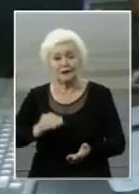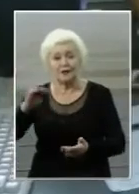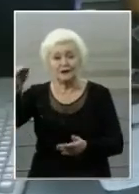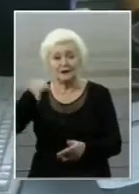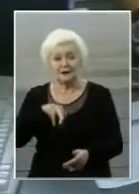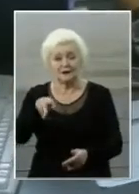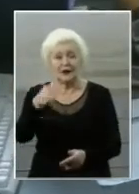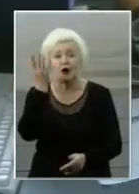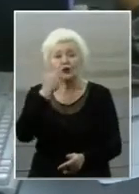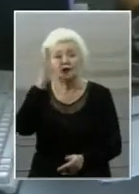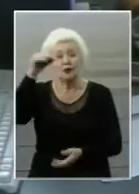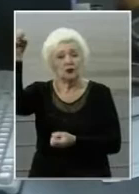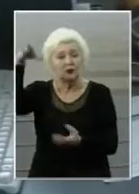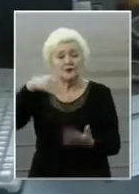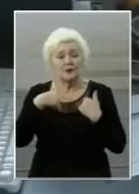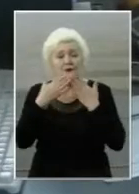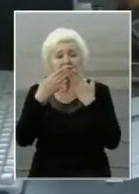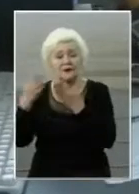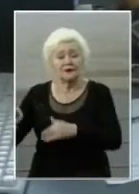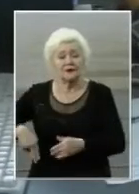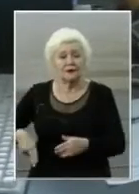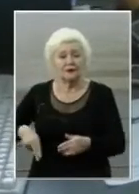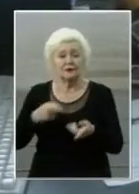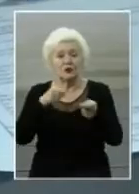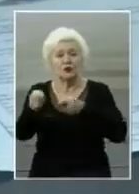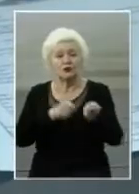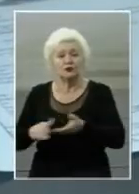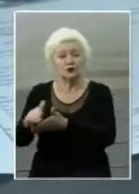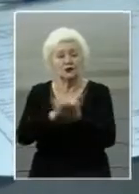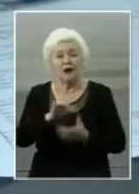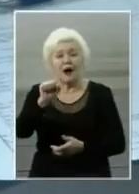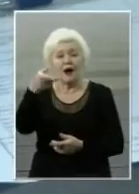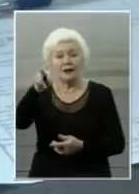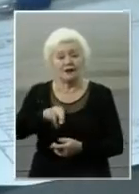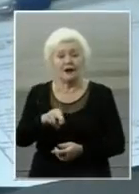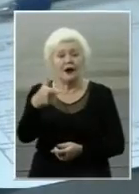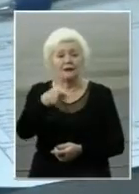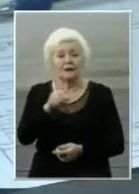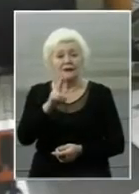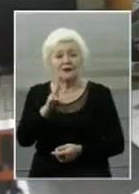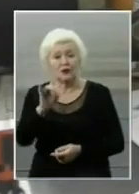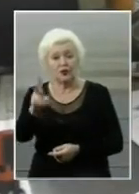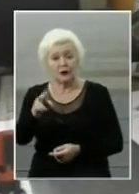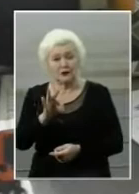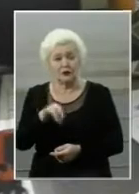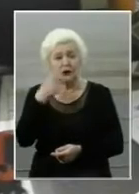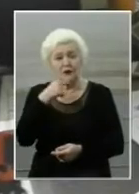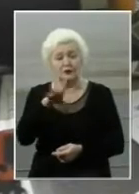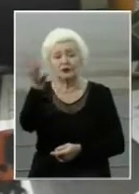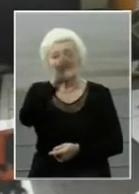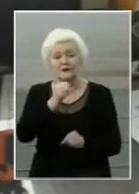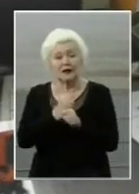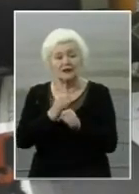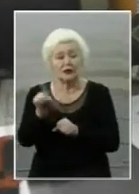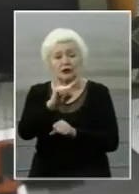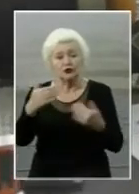Коли буде світло, ми запитали у директорки керуючого компанії «Альянс» Ганна Шкуренко. Вона говорить, все зробили,